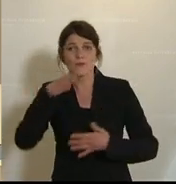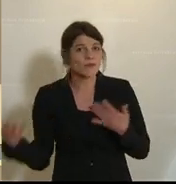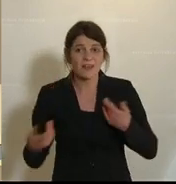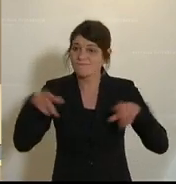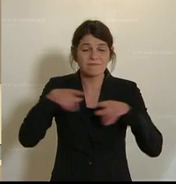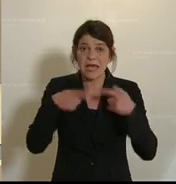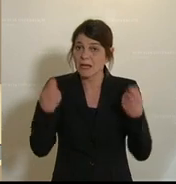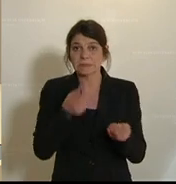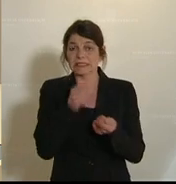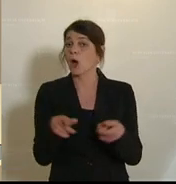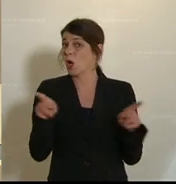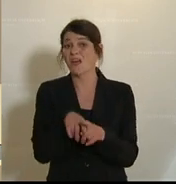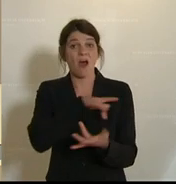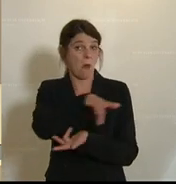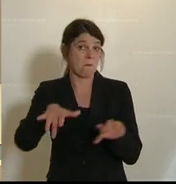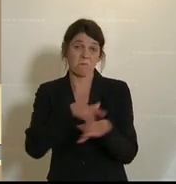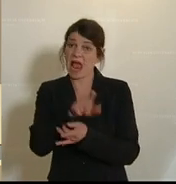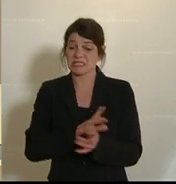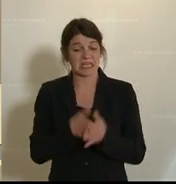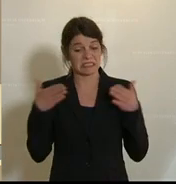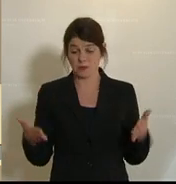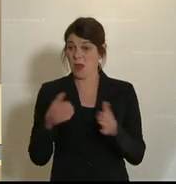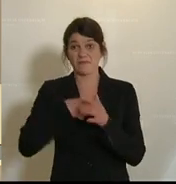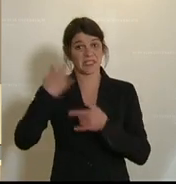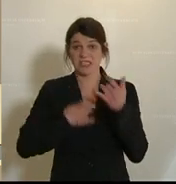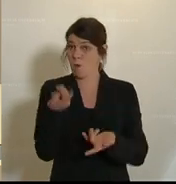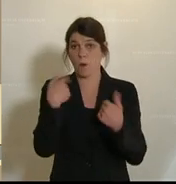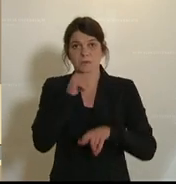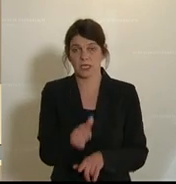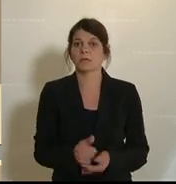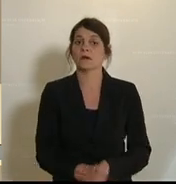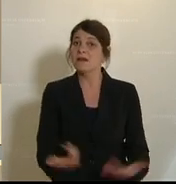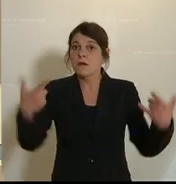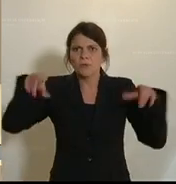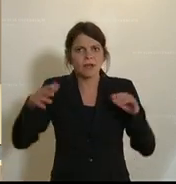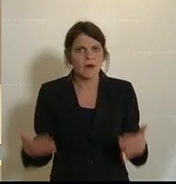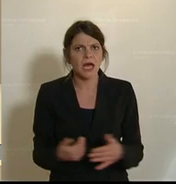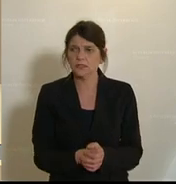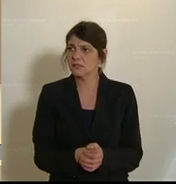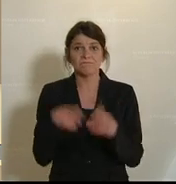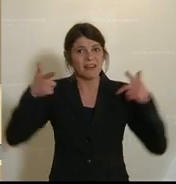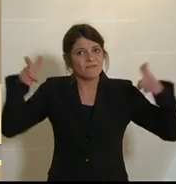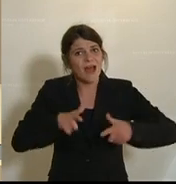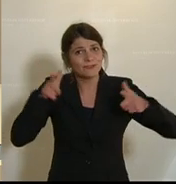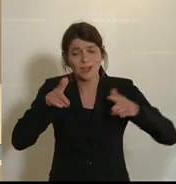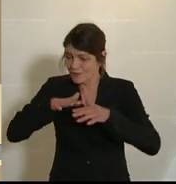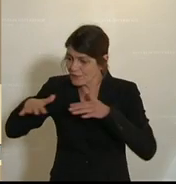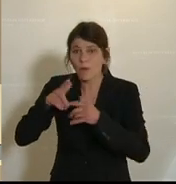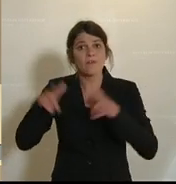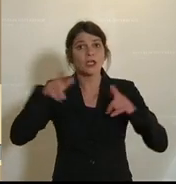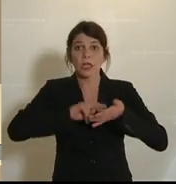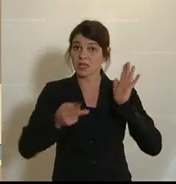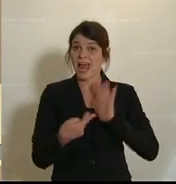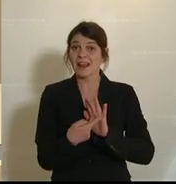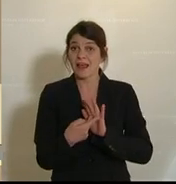Voraussicht nach auch keine Ballsaison geben Anfang nächsten Jahres. Und das bedeutet, dass die Eventbranche und die Veranstaltungstechnik